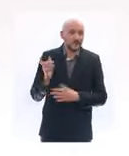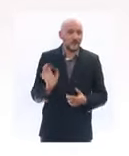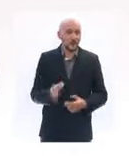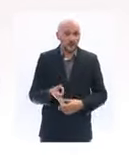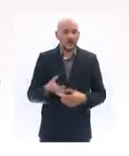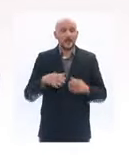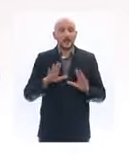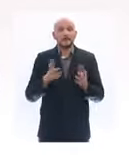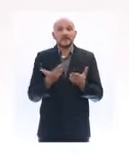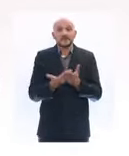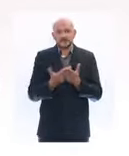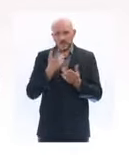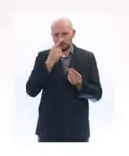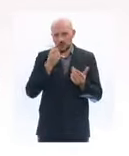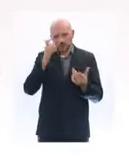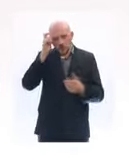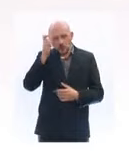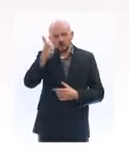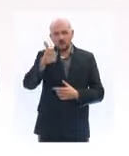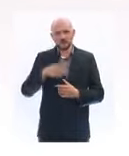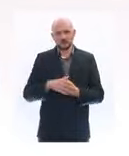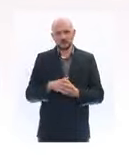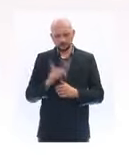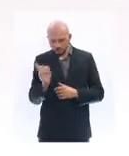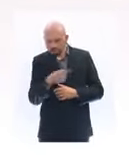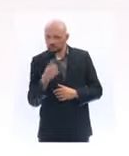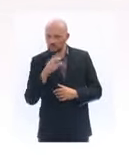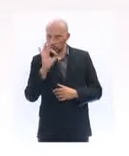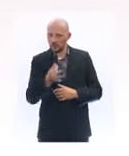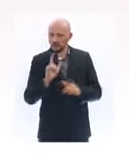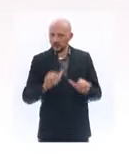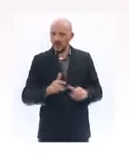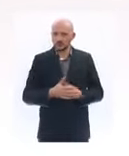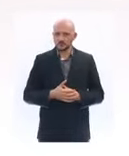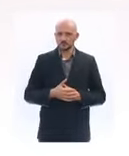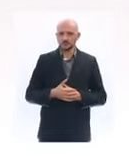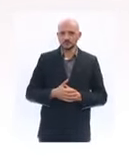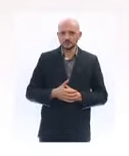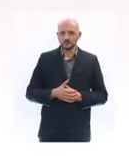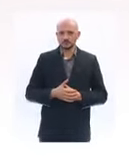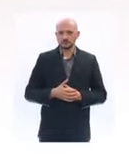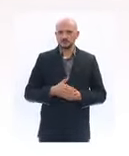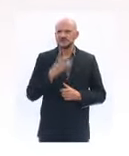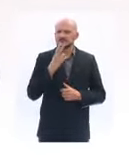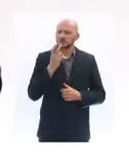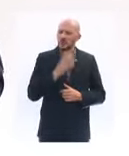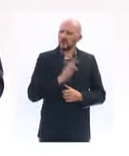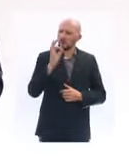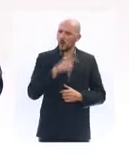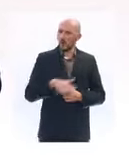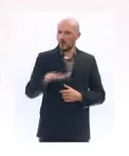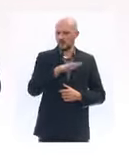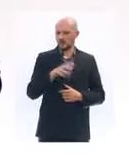tout au bon sens de nos concitoyens. Les Françaises et les Français depuis plusieurs mois sont